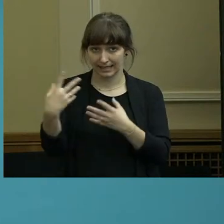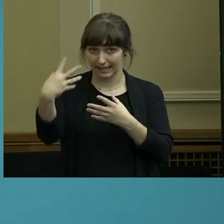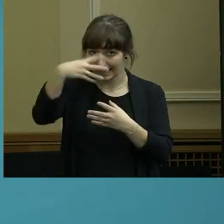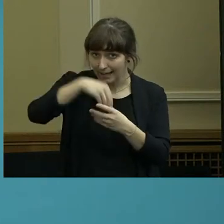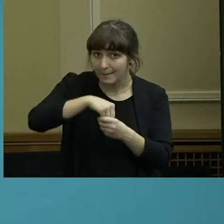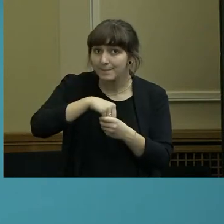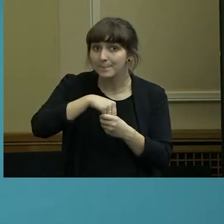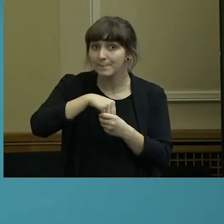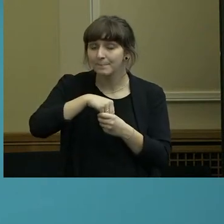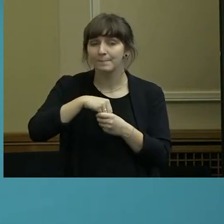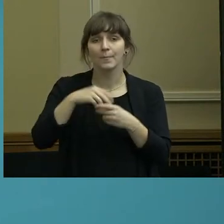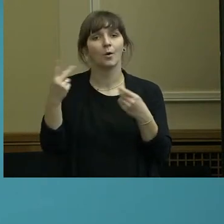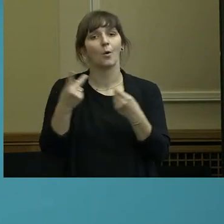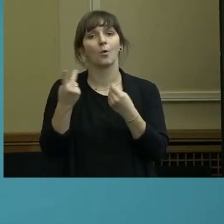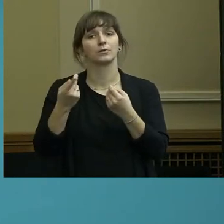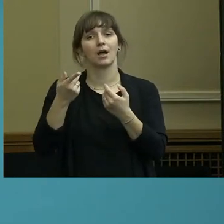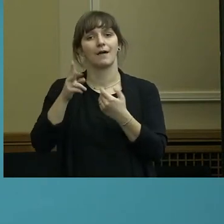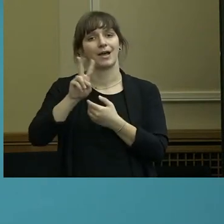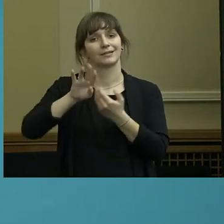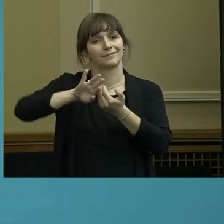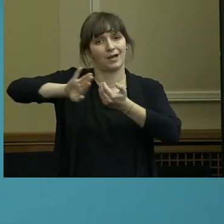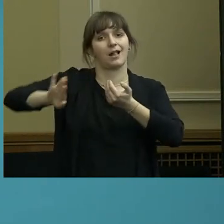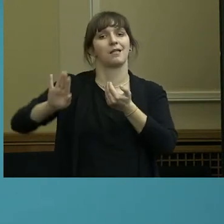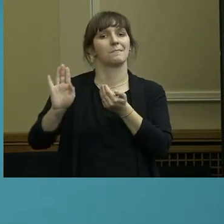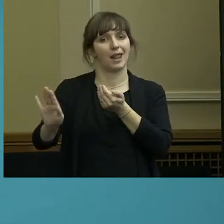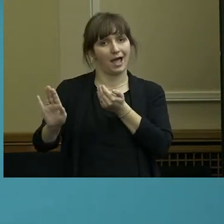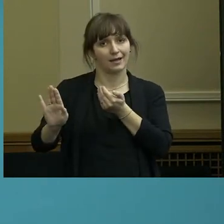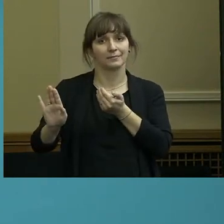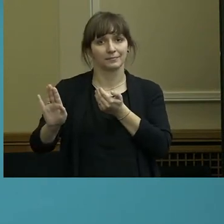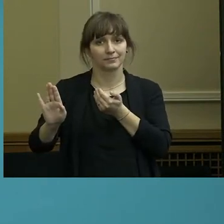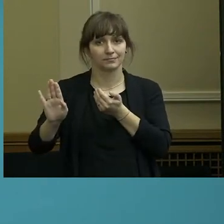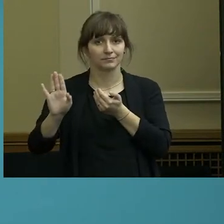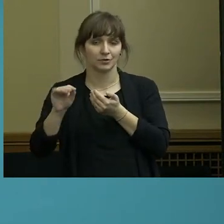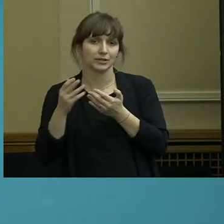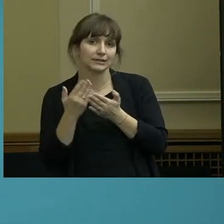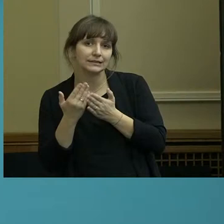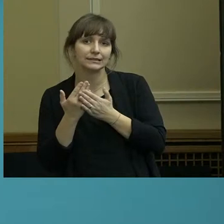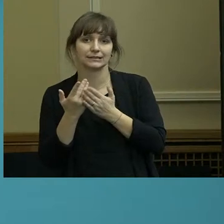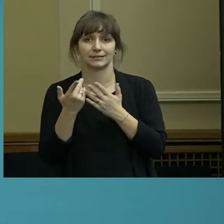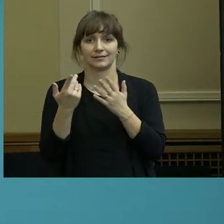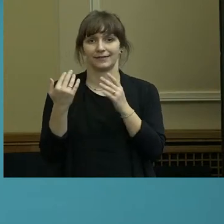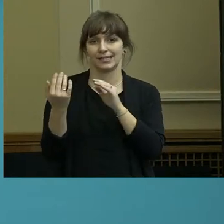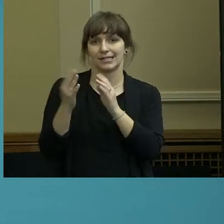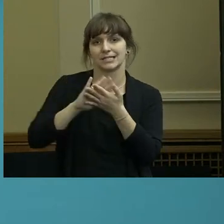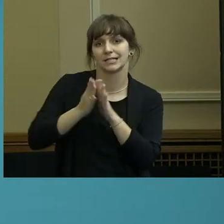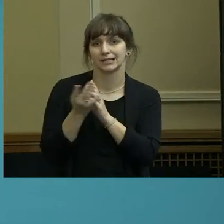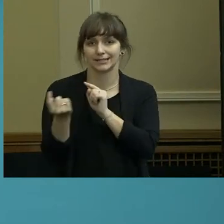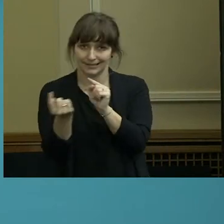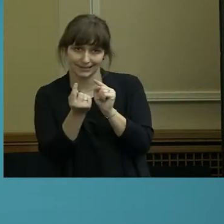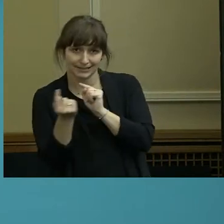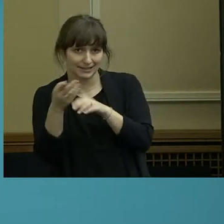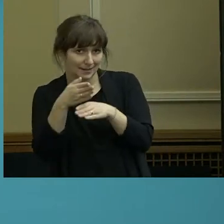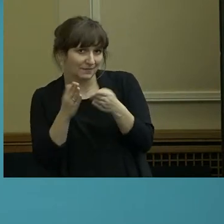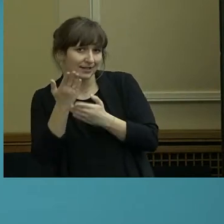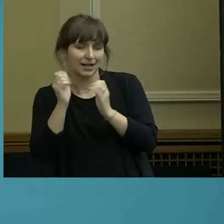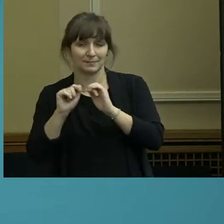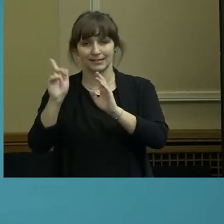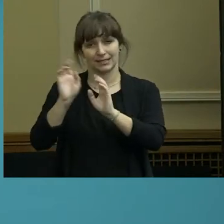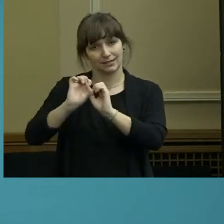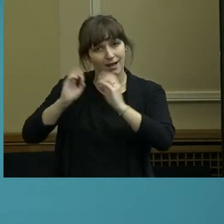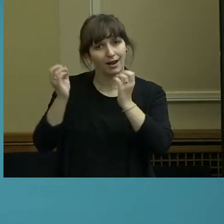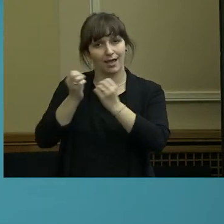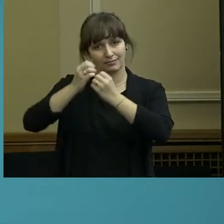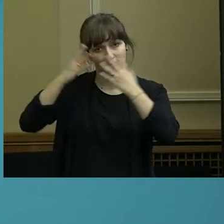oder ist das sozusagen nach wie vor bei Vattenfall? Ist das sozusagen Teil des Pokers? Vielleicht könnten Sie da mal so ein bisschen Licht ins Dunkel bringen.